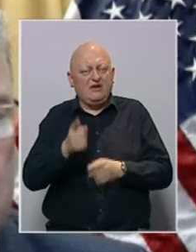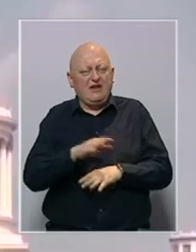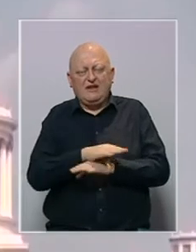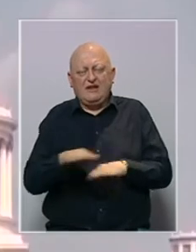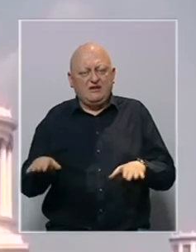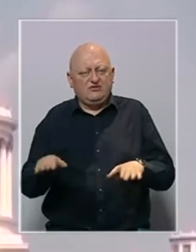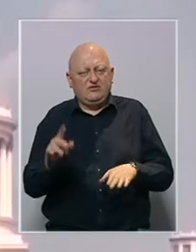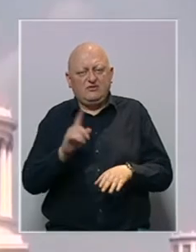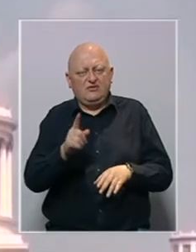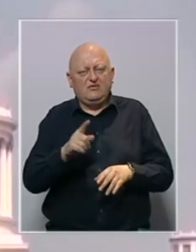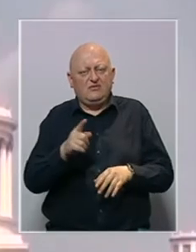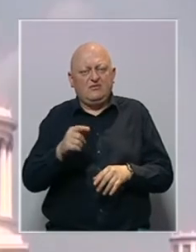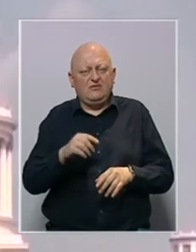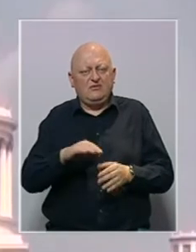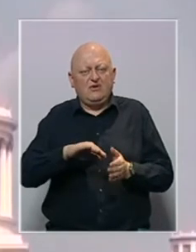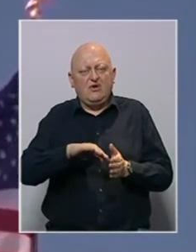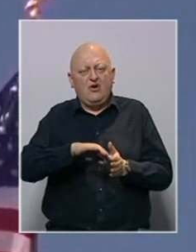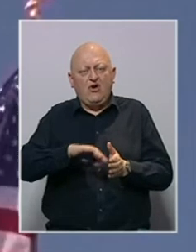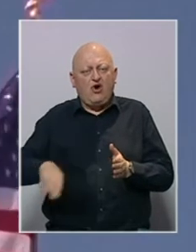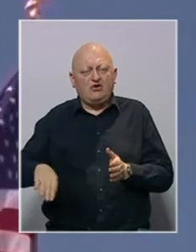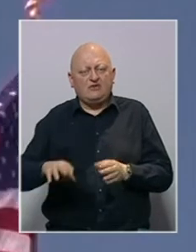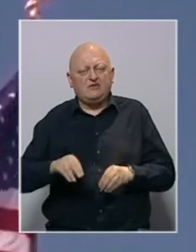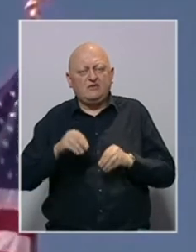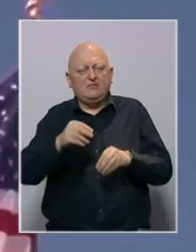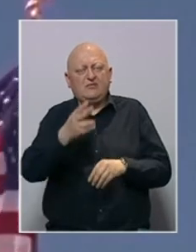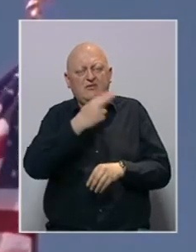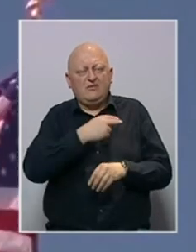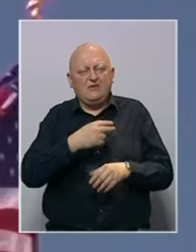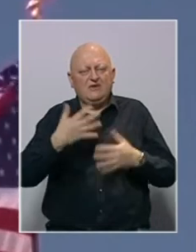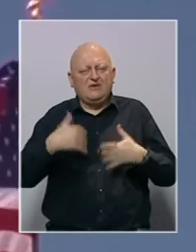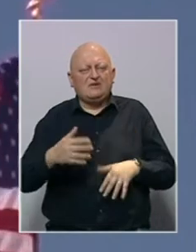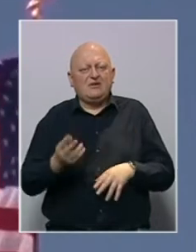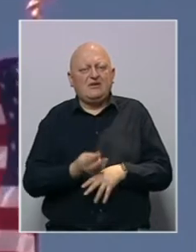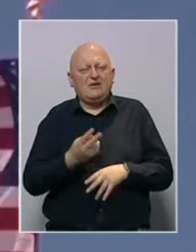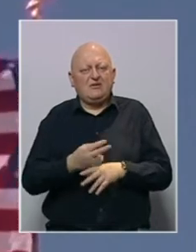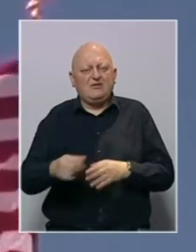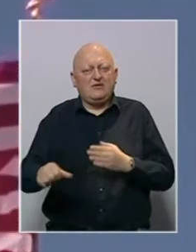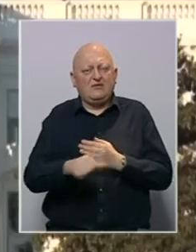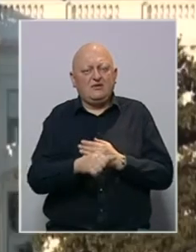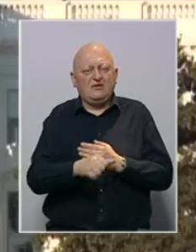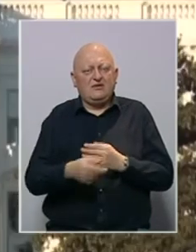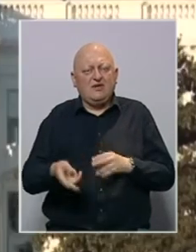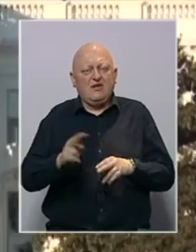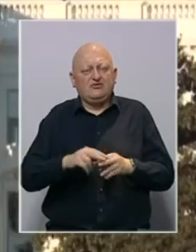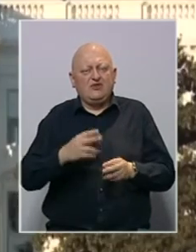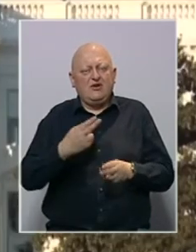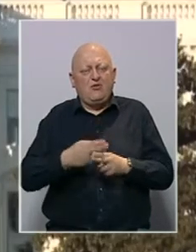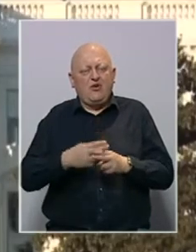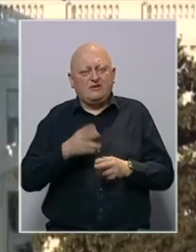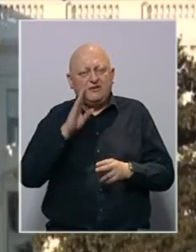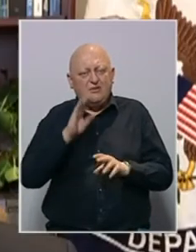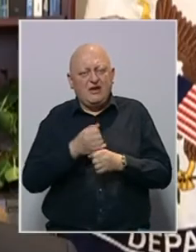biti, ali i da se i za odcijepljenja, prenosa nadležnosti i slabljenja države, krije najveća pošast BH društva,